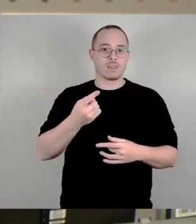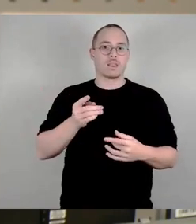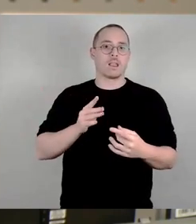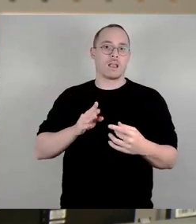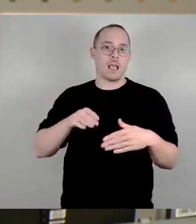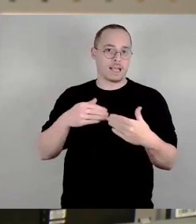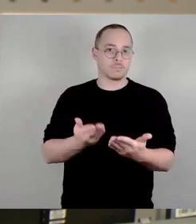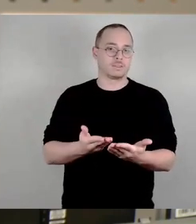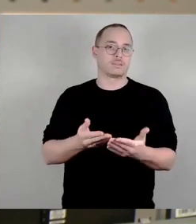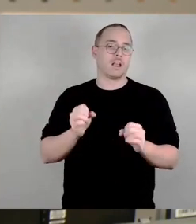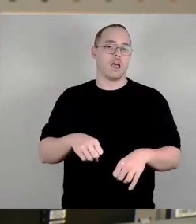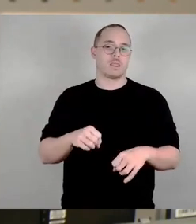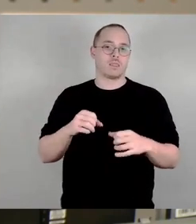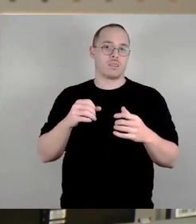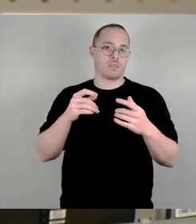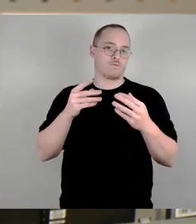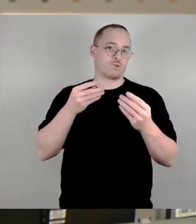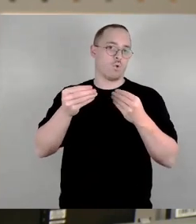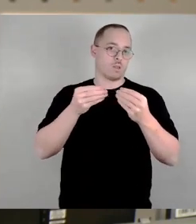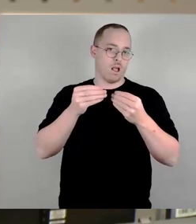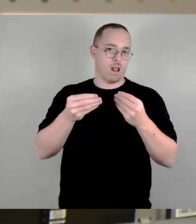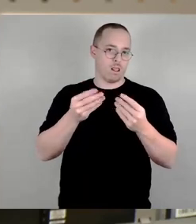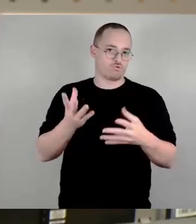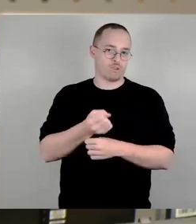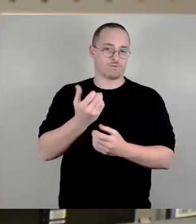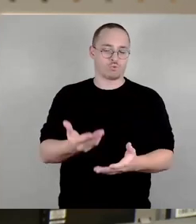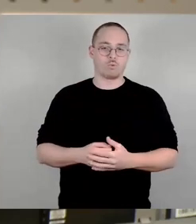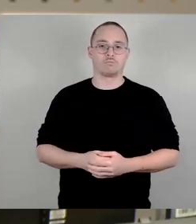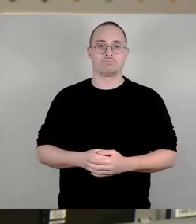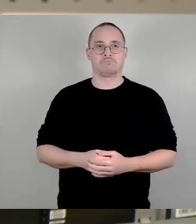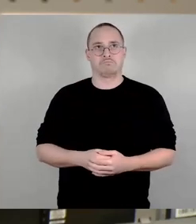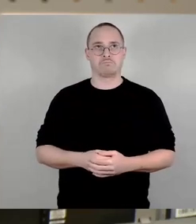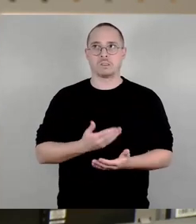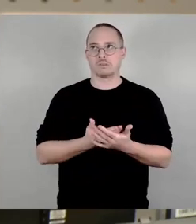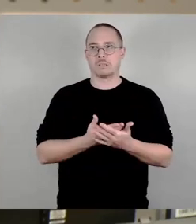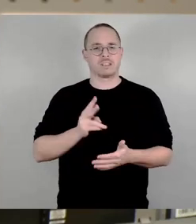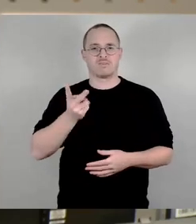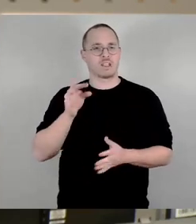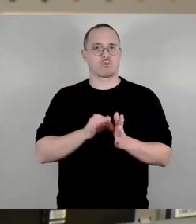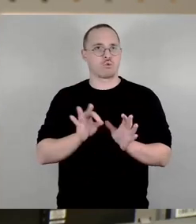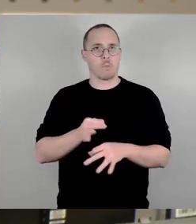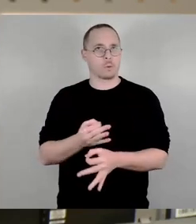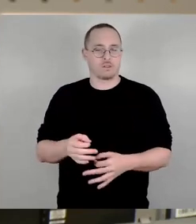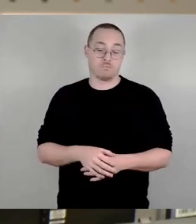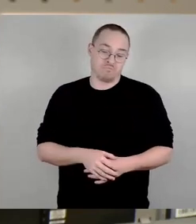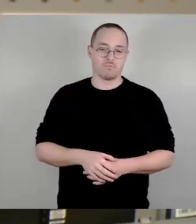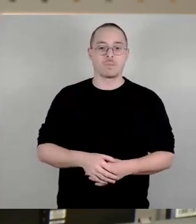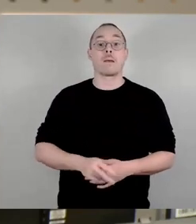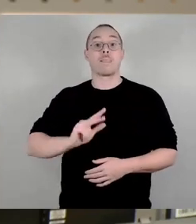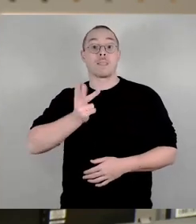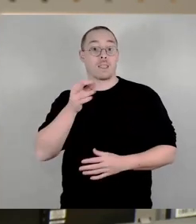obsolet. Dritter Punkt, den Sie haben, da muss ich sagen, der ist inhaltlich nicht korrekt, weil